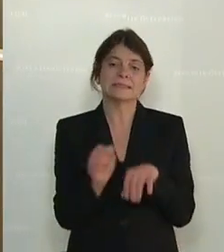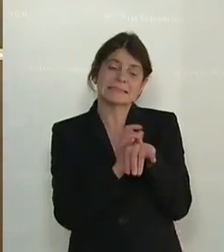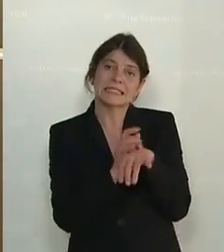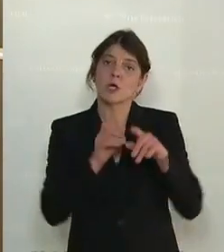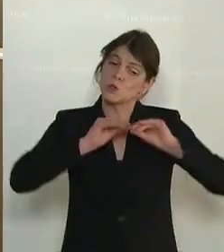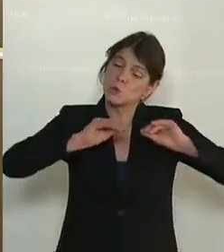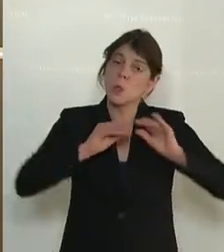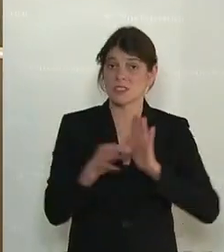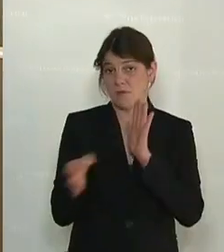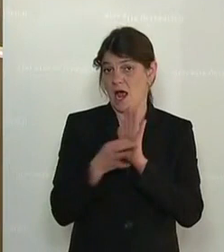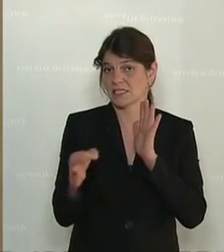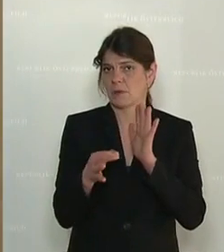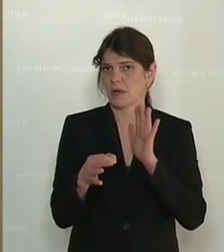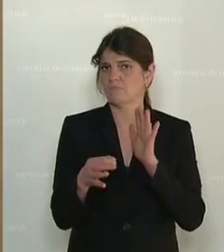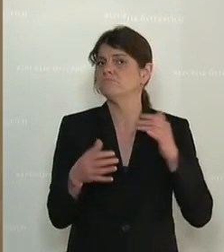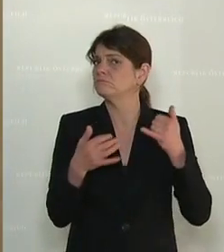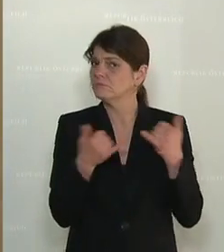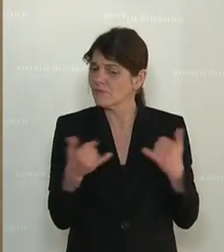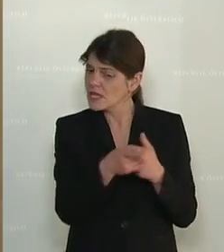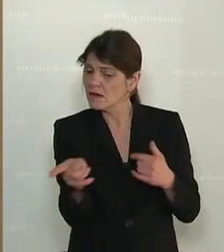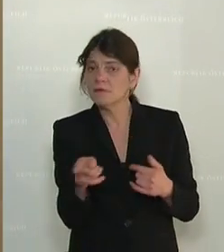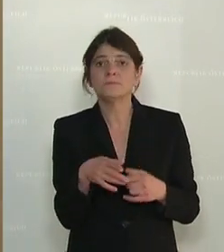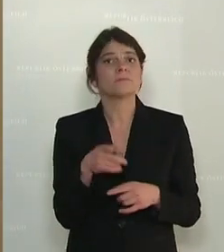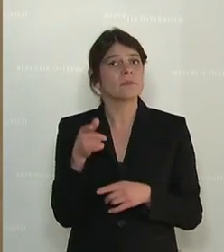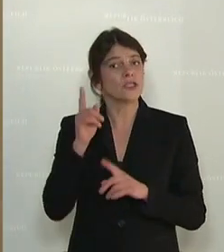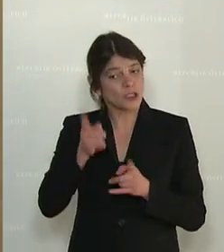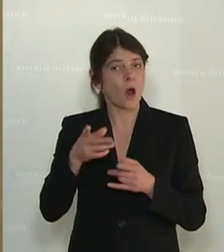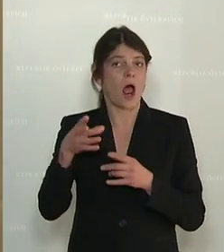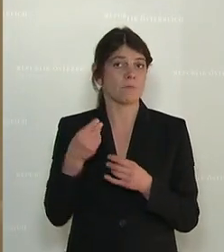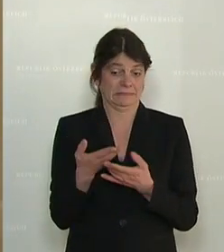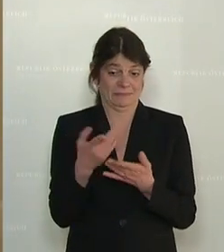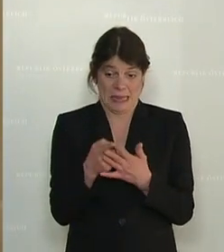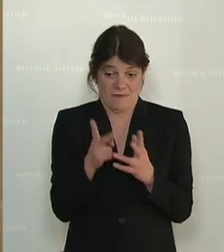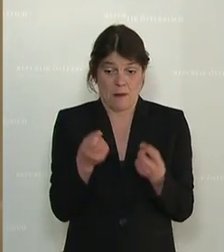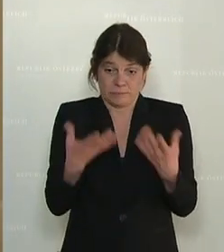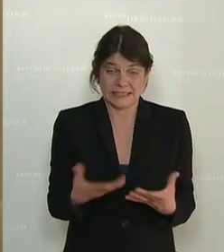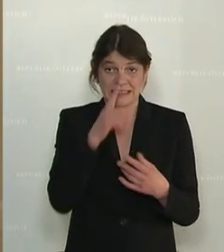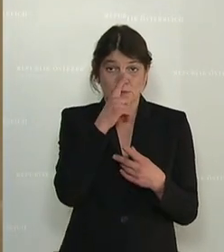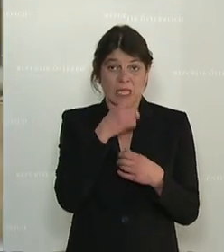Schulungsmaßnahmen zum Umgang mit Vorfällen im Zusammenhang sexueller Belästigung.